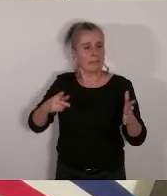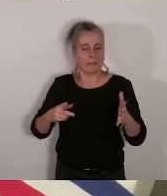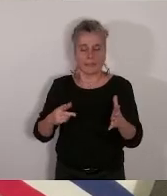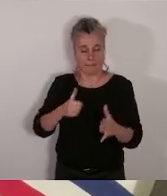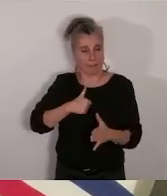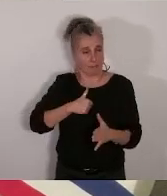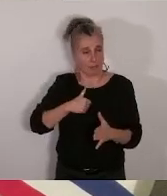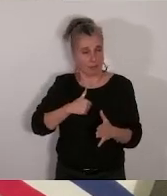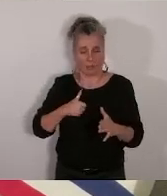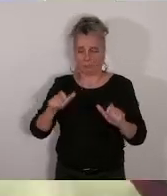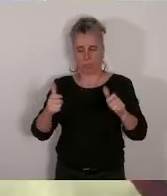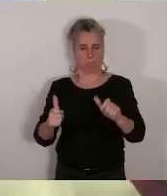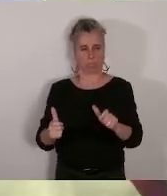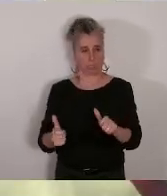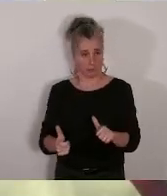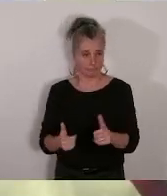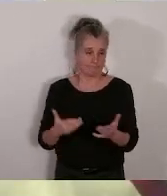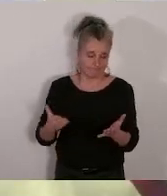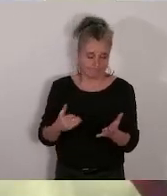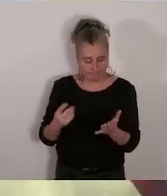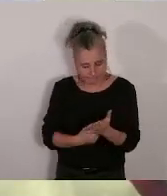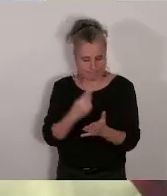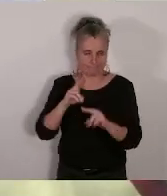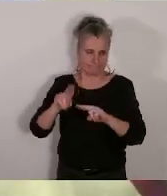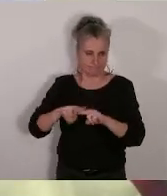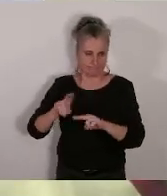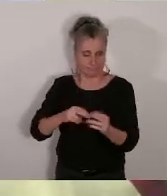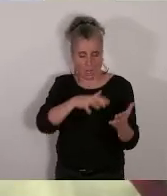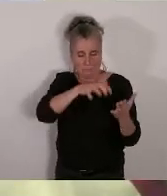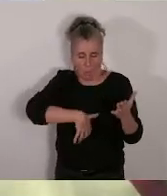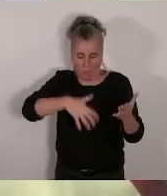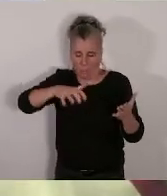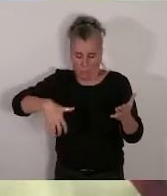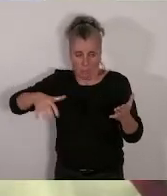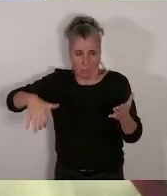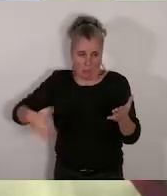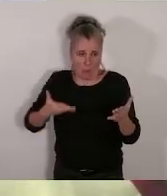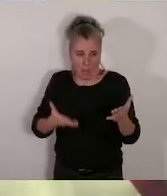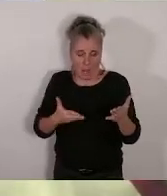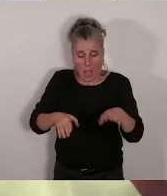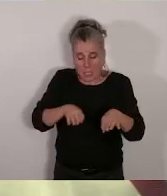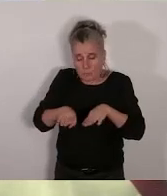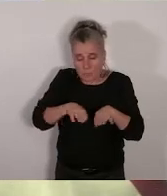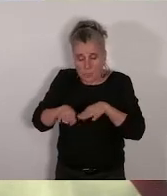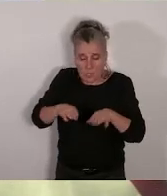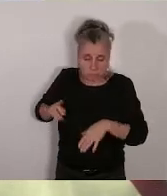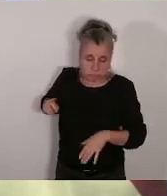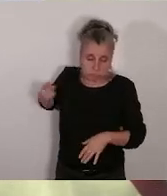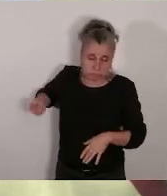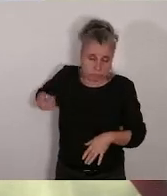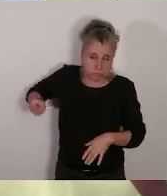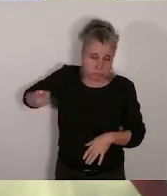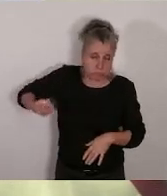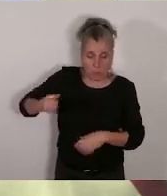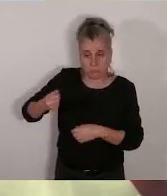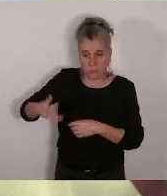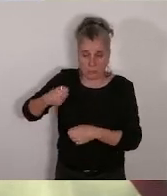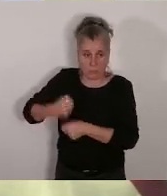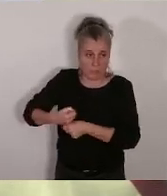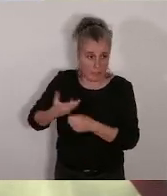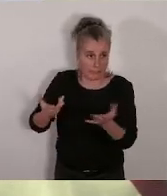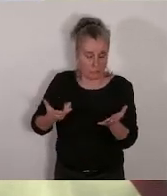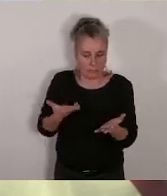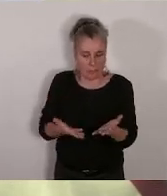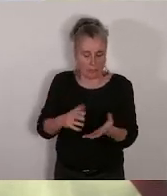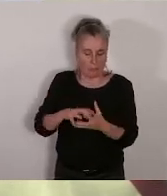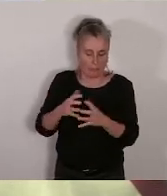le rapport montre d'ailleurs à quel point c'est long et compliqué puisque c'est des dispositifs qui durent depuis des années parfois et